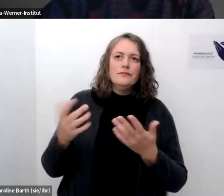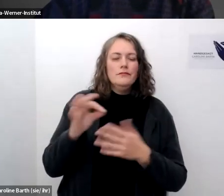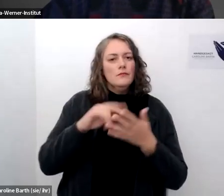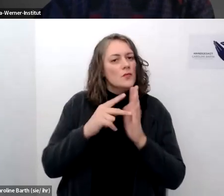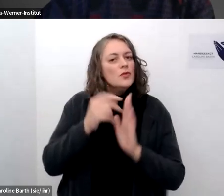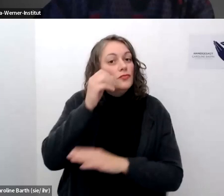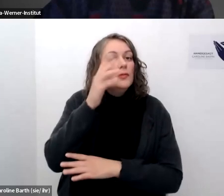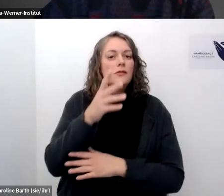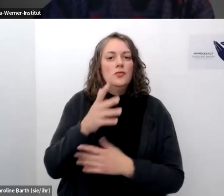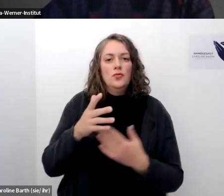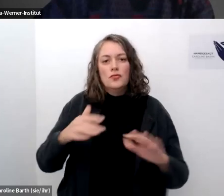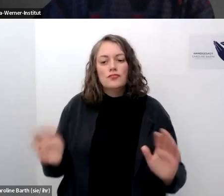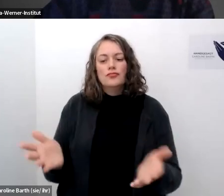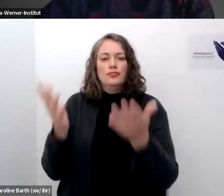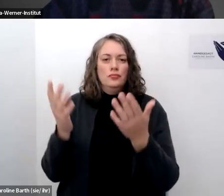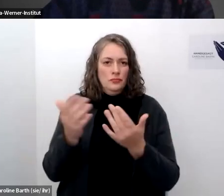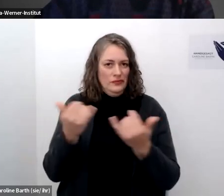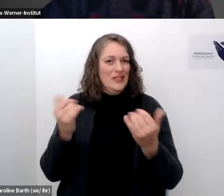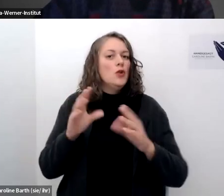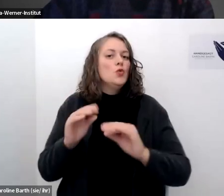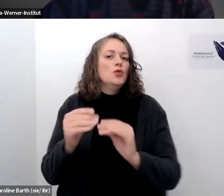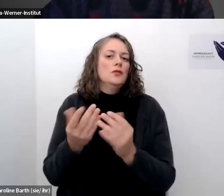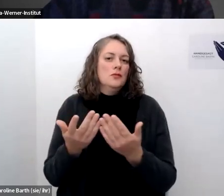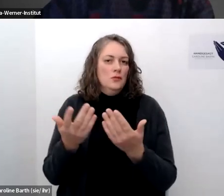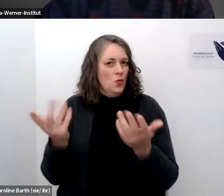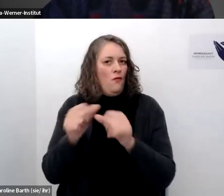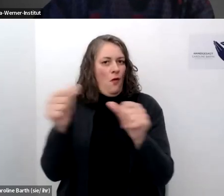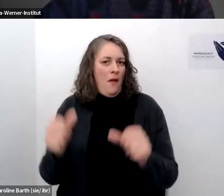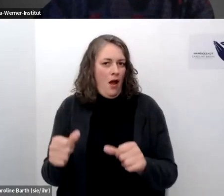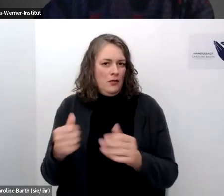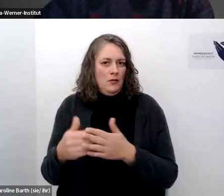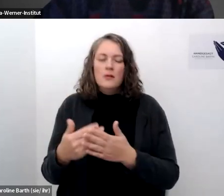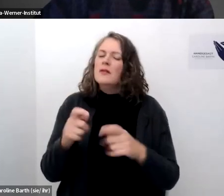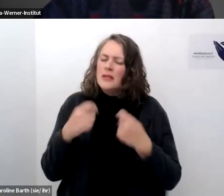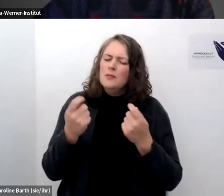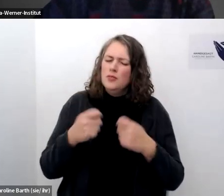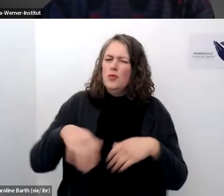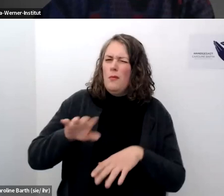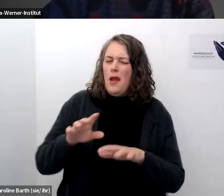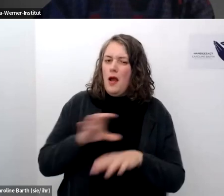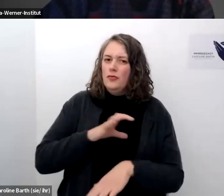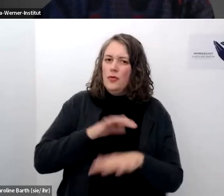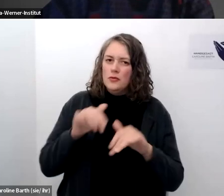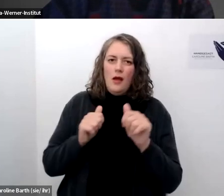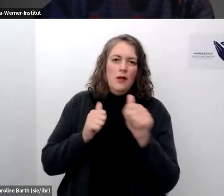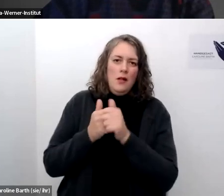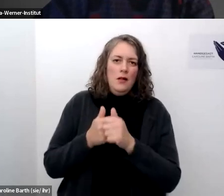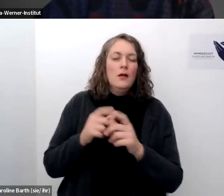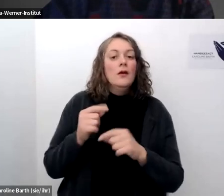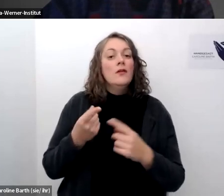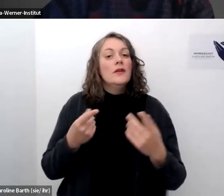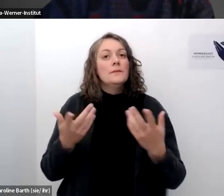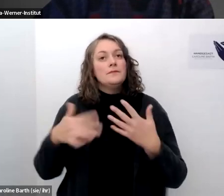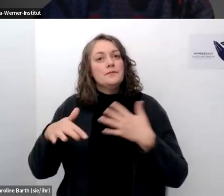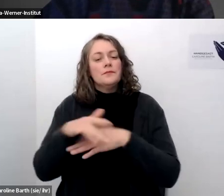ich glaube da gibt es noch ausbaupotenzial irgendwie was das angeht und gleichzeitig sind diese plattform natürlich nicht neutral und unterliegen auch